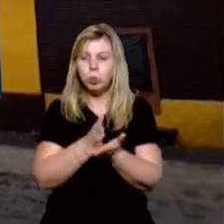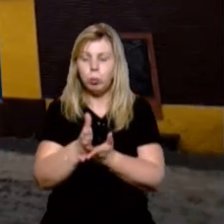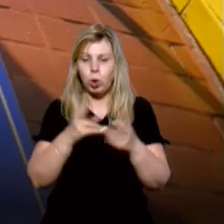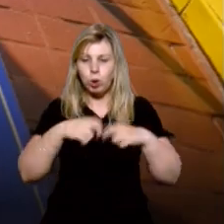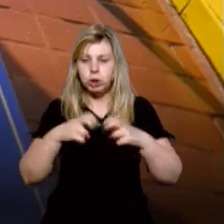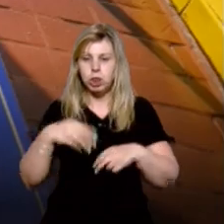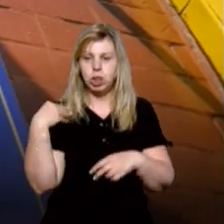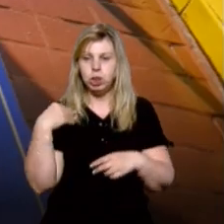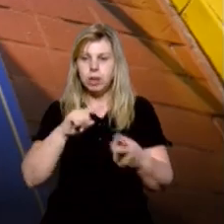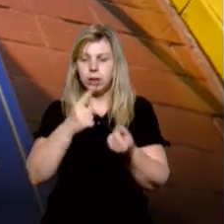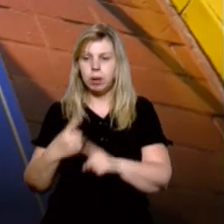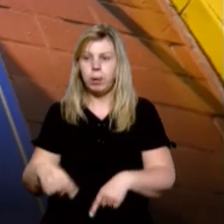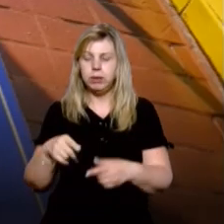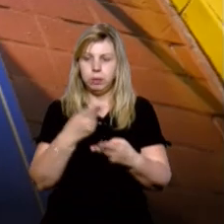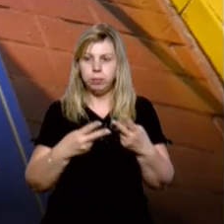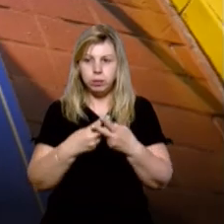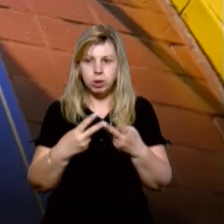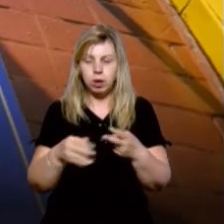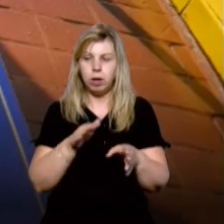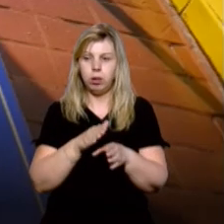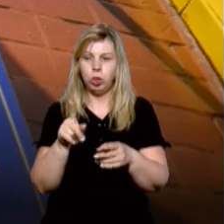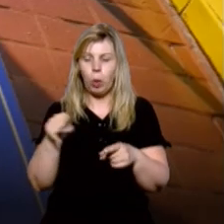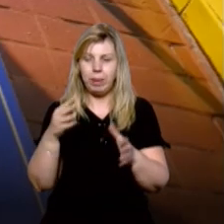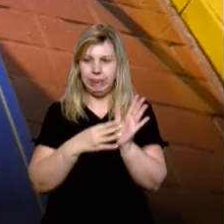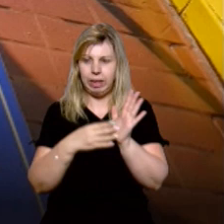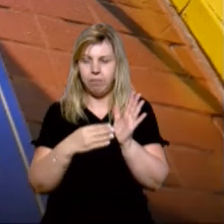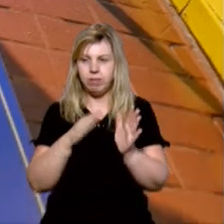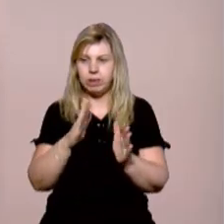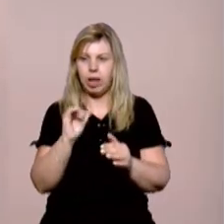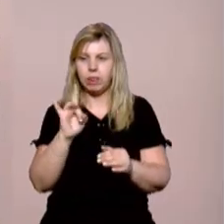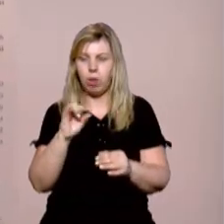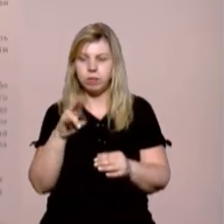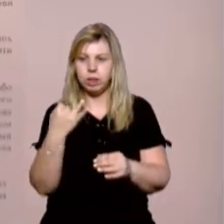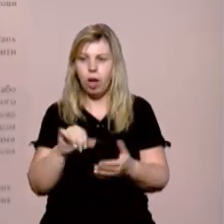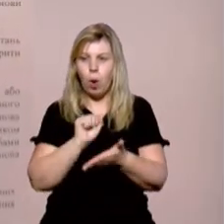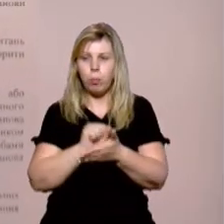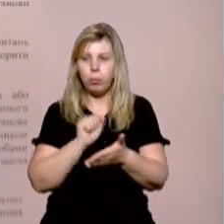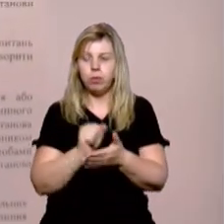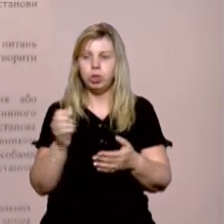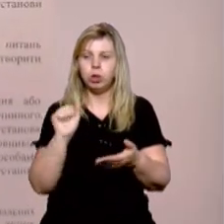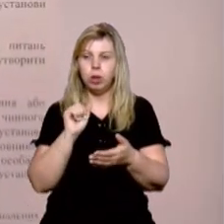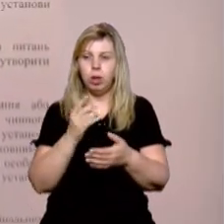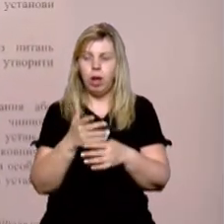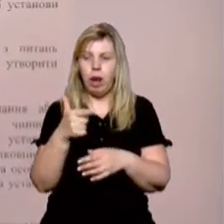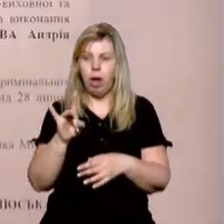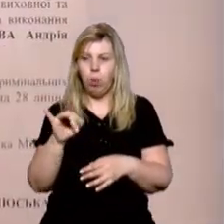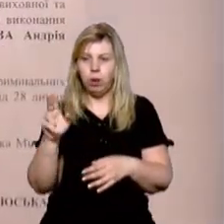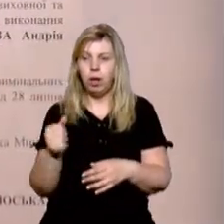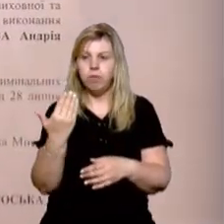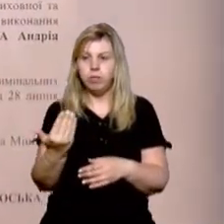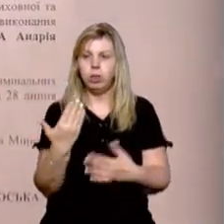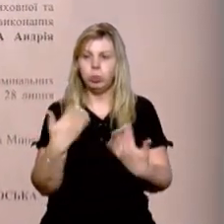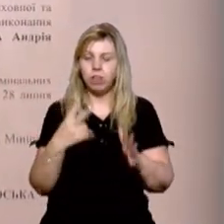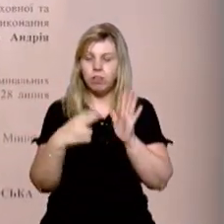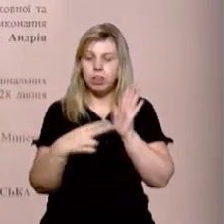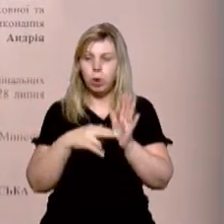розслідування начальника Закарпатської установи виконання покарань номер 9 Василя Анталовського опублікував журналіст Віталій Глагола. Він